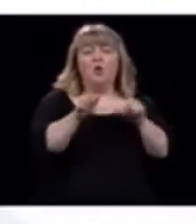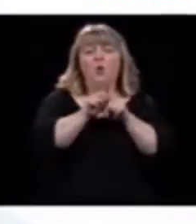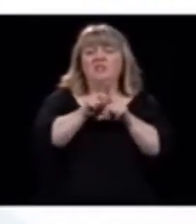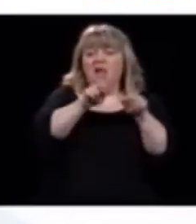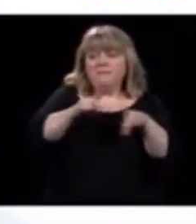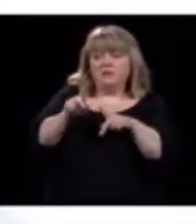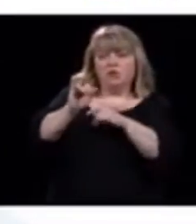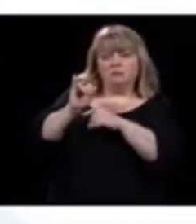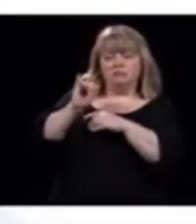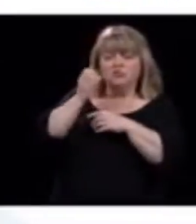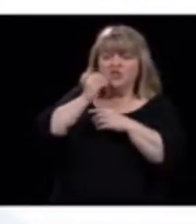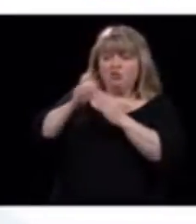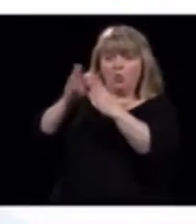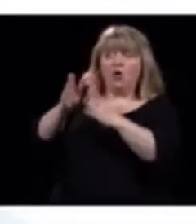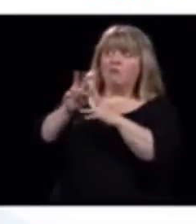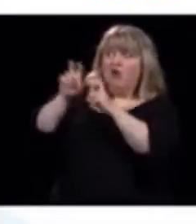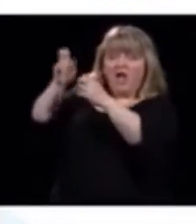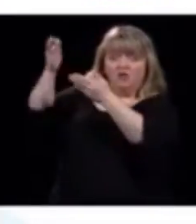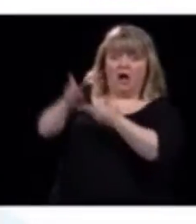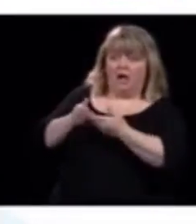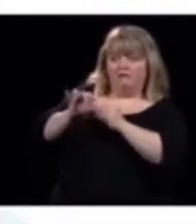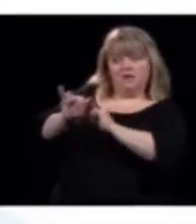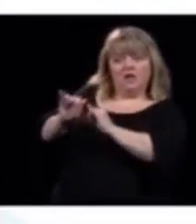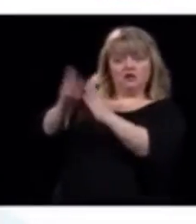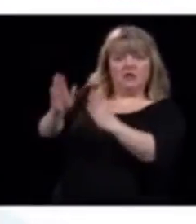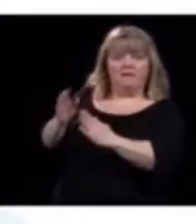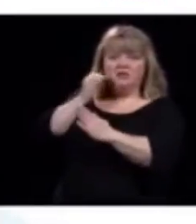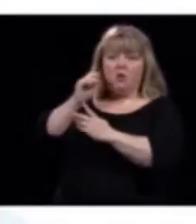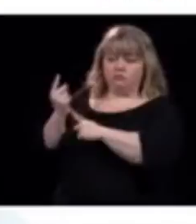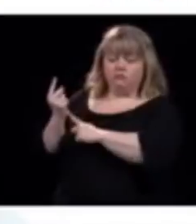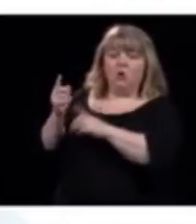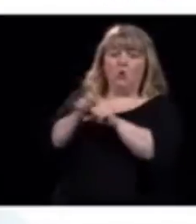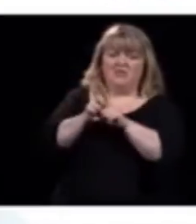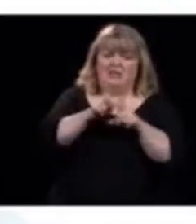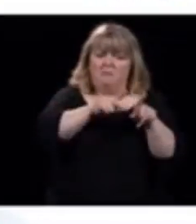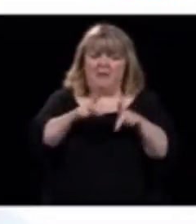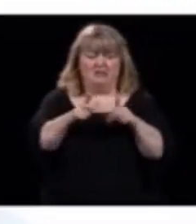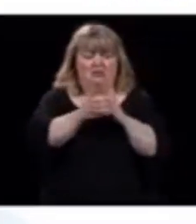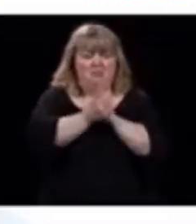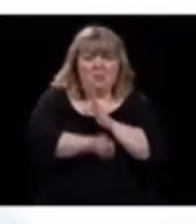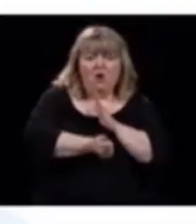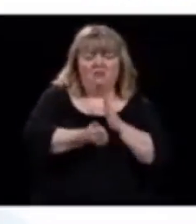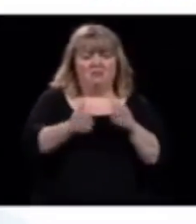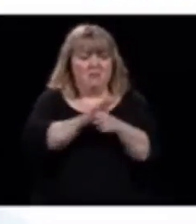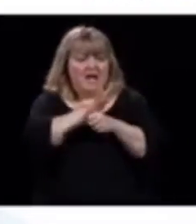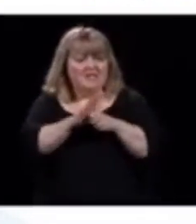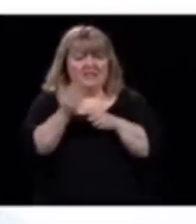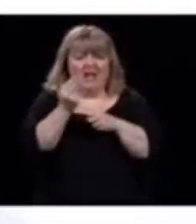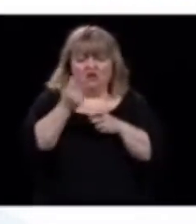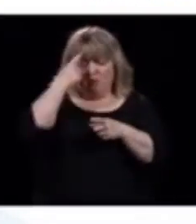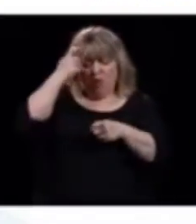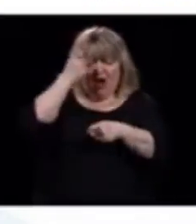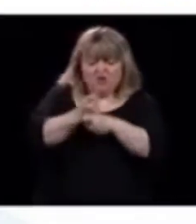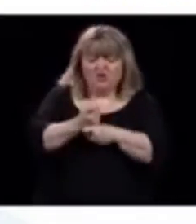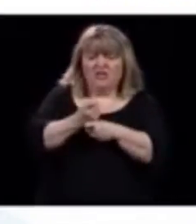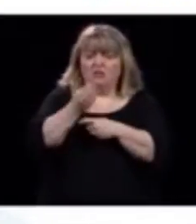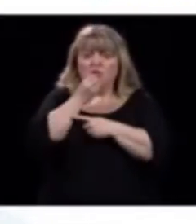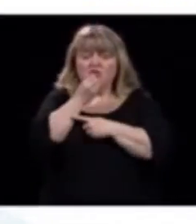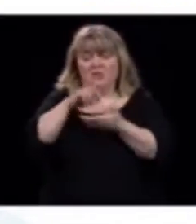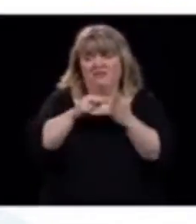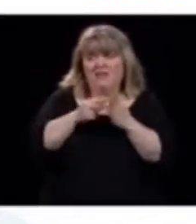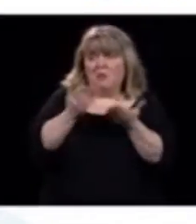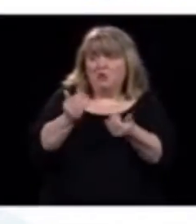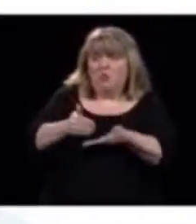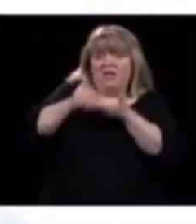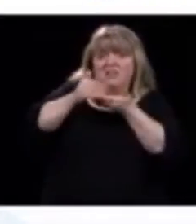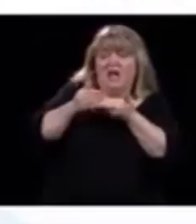quarantaine, des personnes qui sont vulnérables, des personnes qui n'ont pas l'argent pour acheter la nourriture, donc qui ont besoin de l'aide des banques